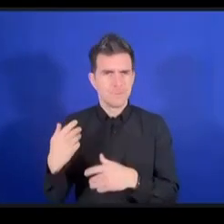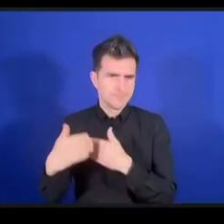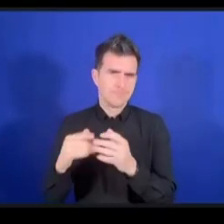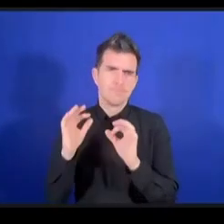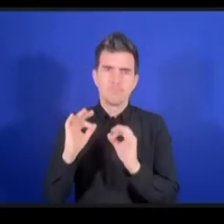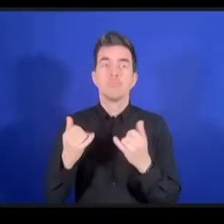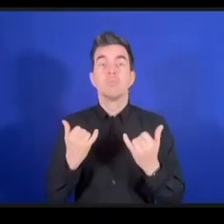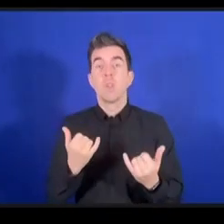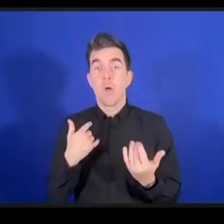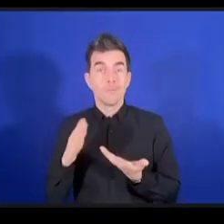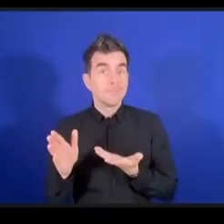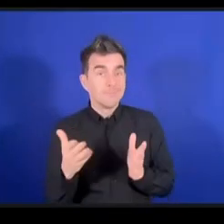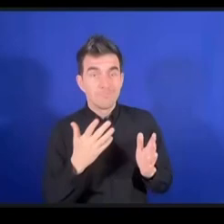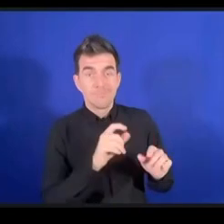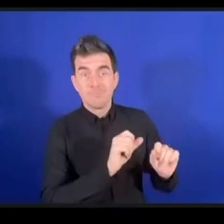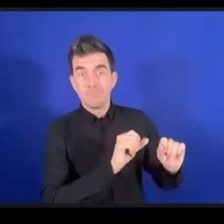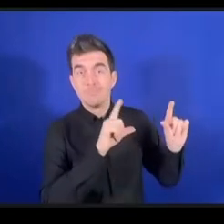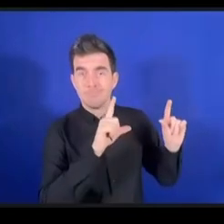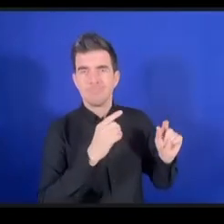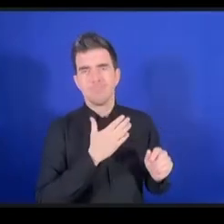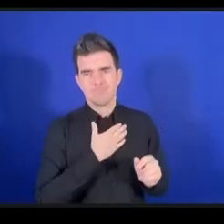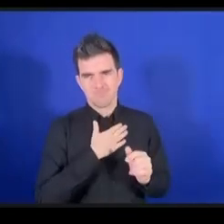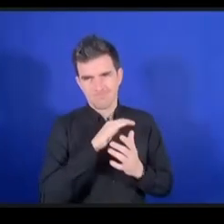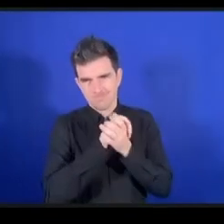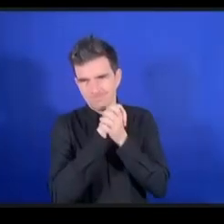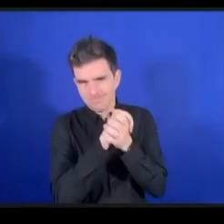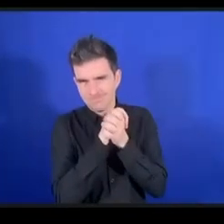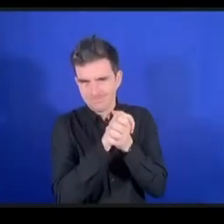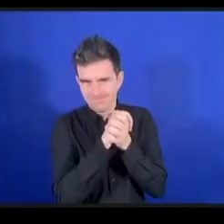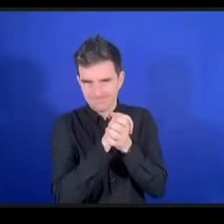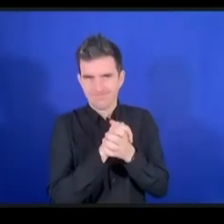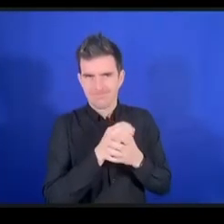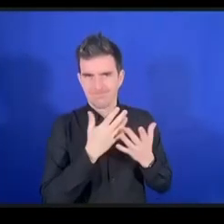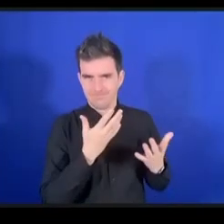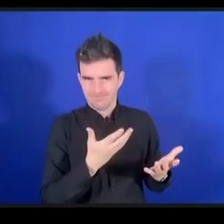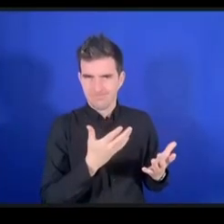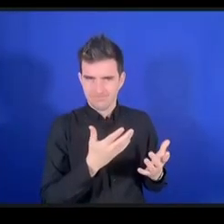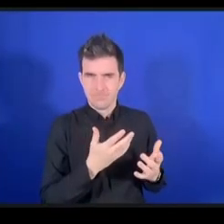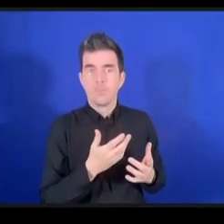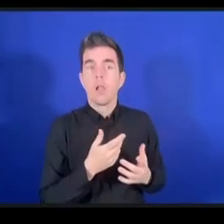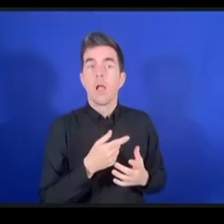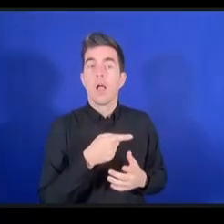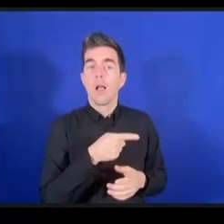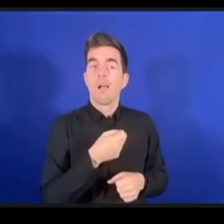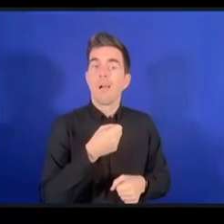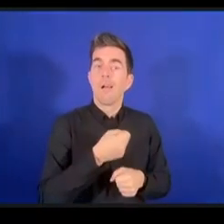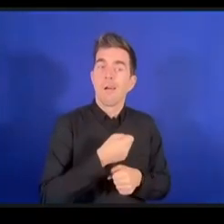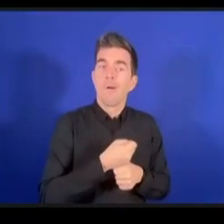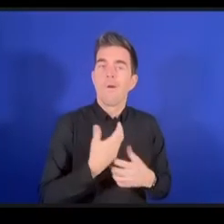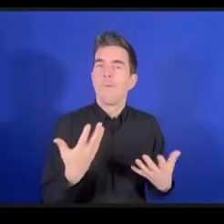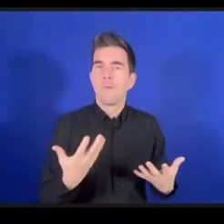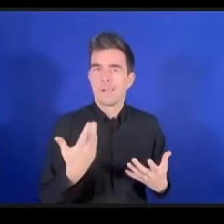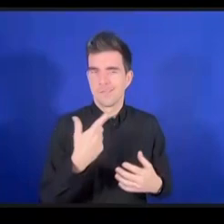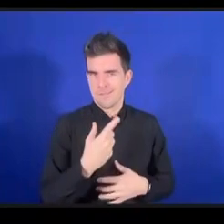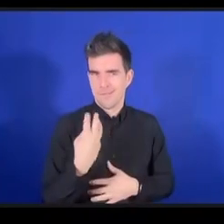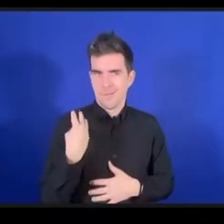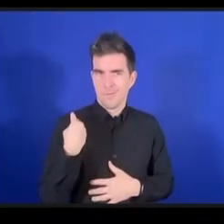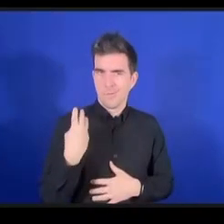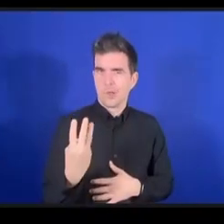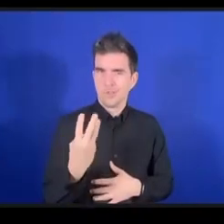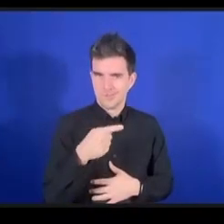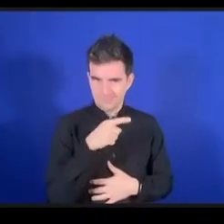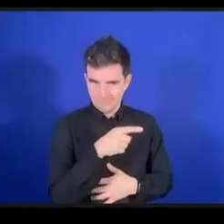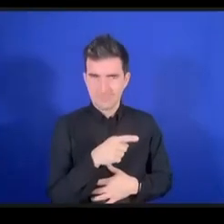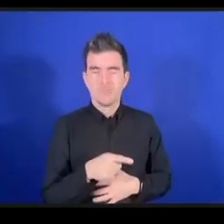أليخاندرو بيزانتي هو يمثل Core Internet Values وهو تحالفه